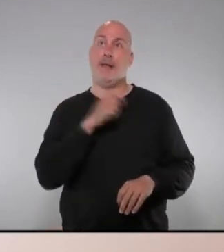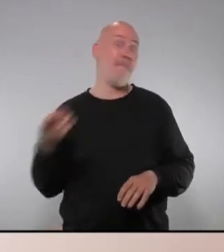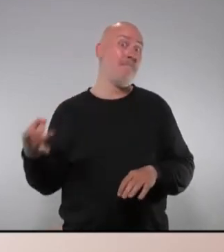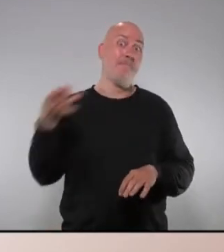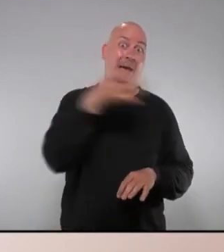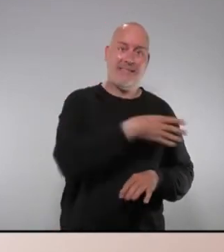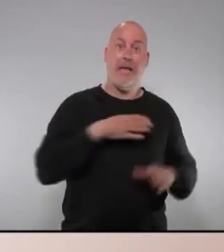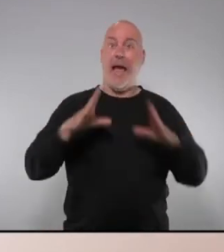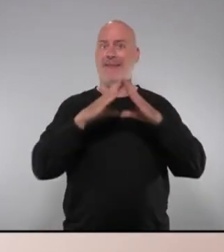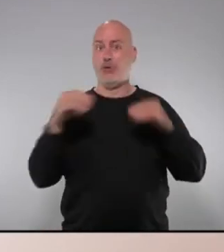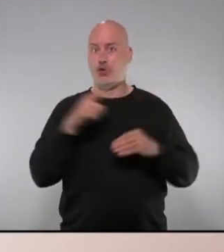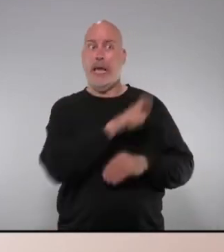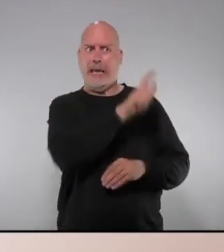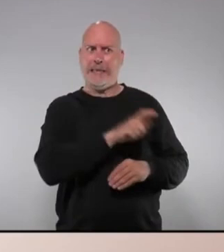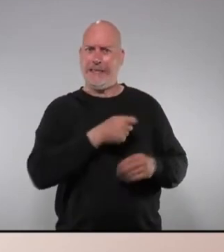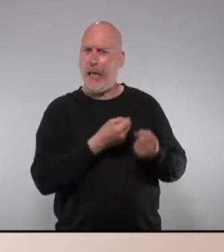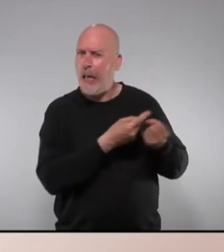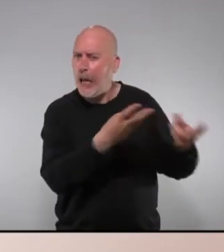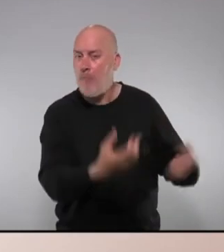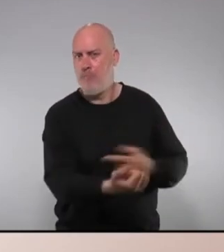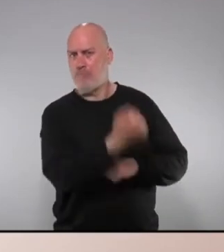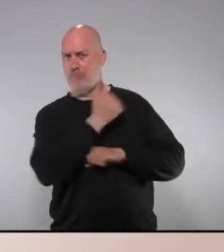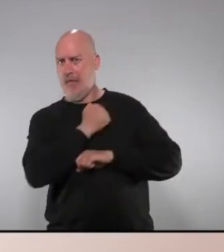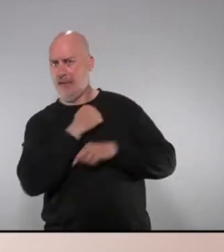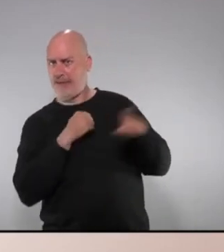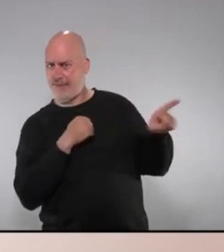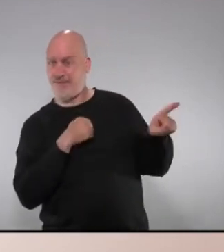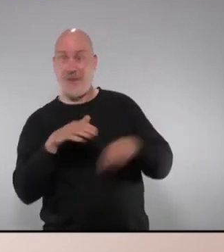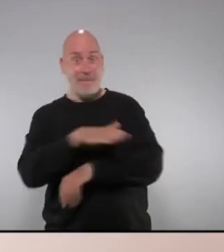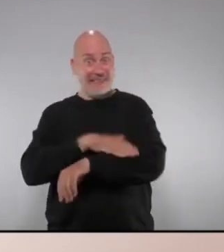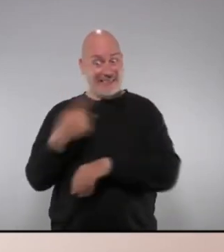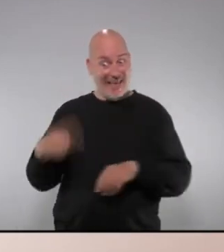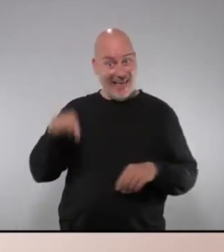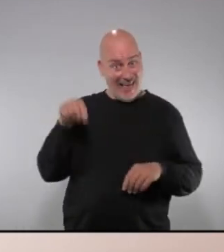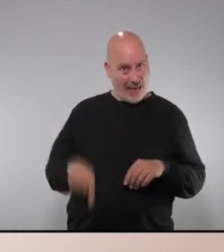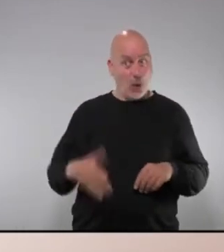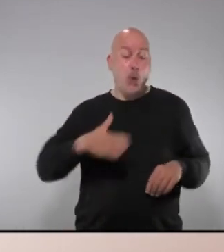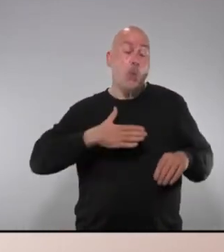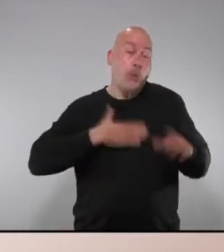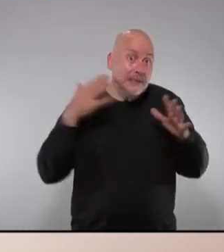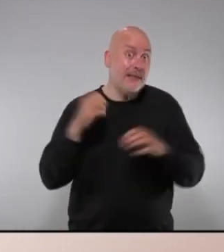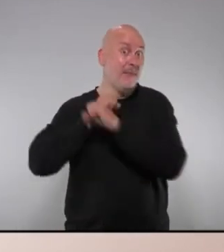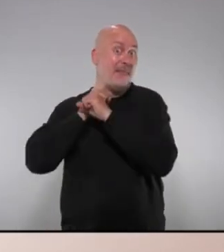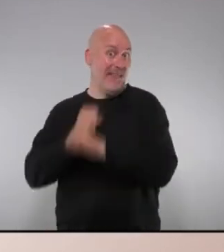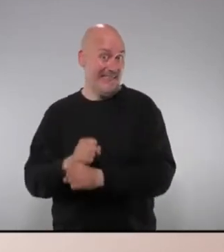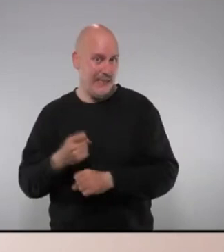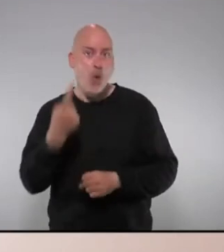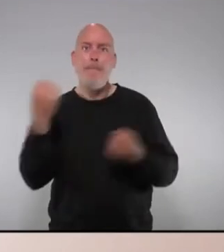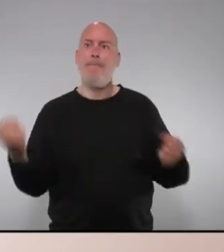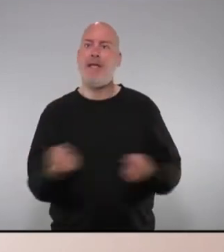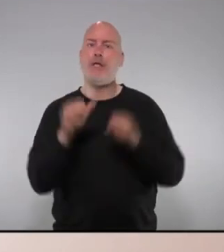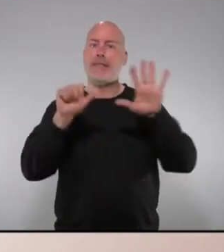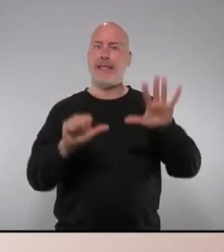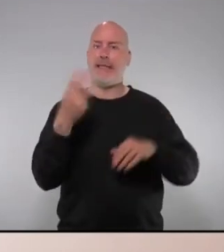Andalusia que té més població que nosaltres segons el Ministeri nosaltres tenim susceptibles de població de dependència un millor un